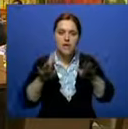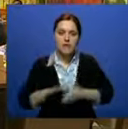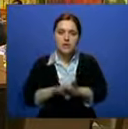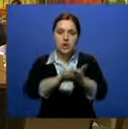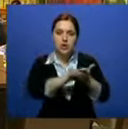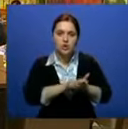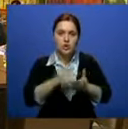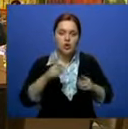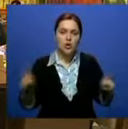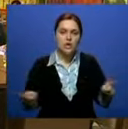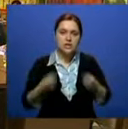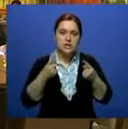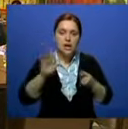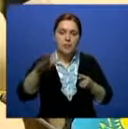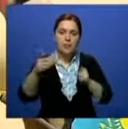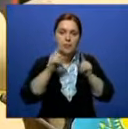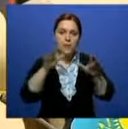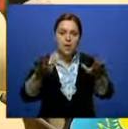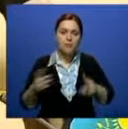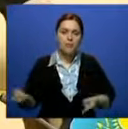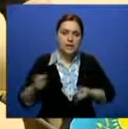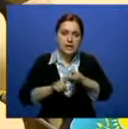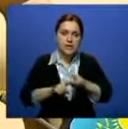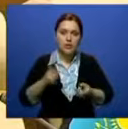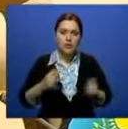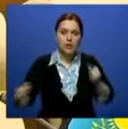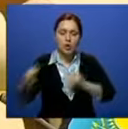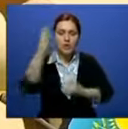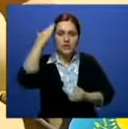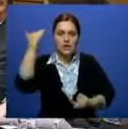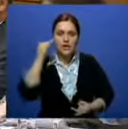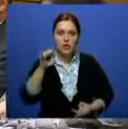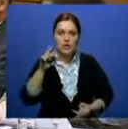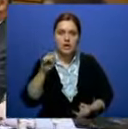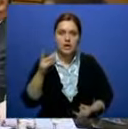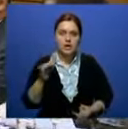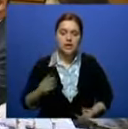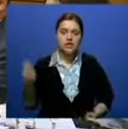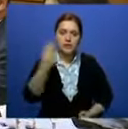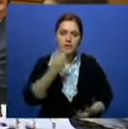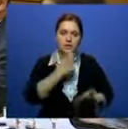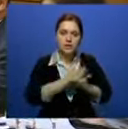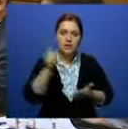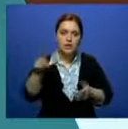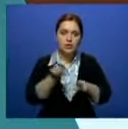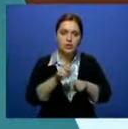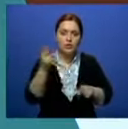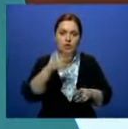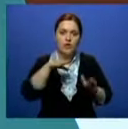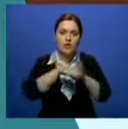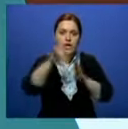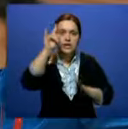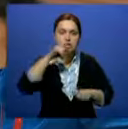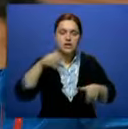Развитие межпарламентских контактов спикер Мажелис обсудил со своими коллегами из Вьетнама, Ярдании и Швеции. Особое внимание собеседники уделили также вкладу